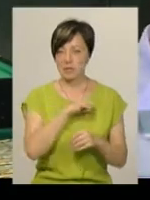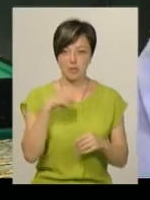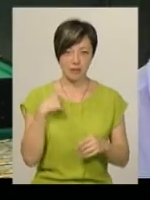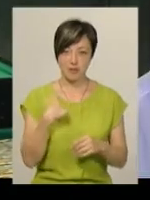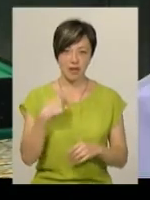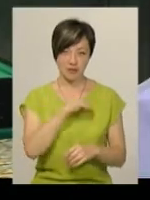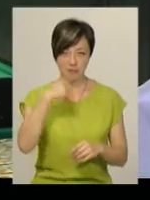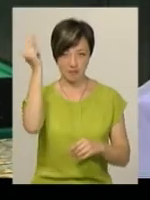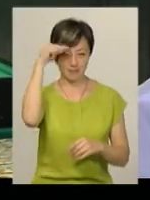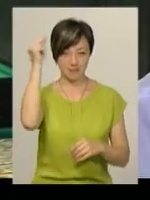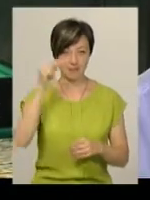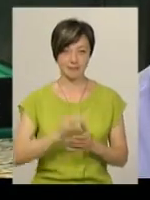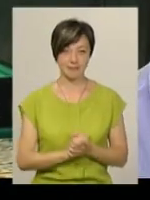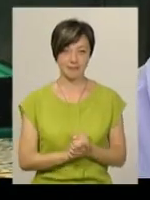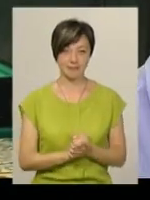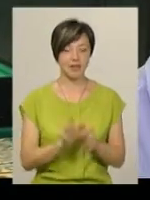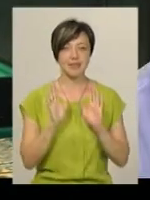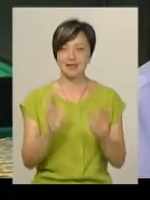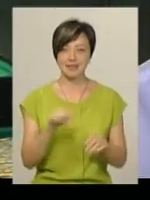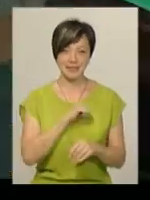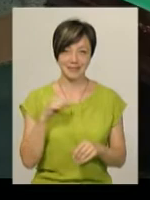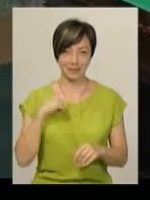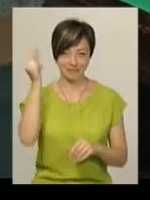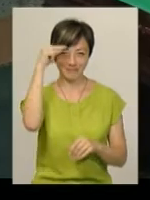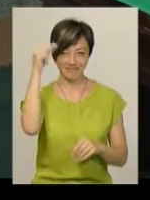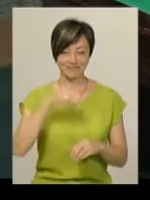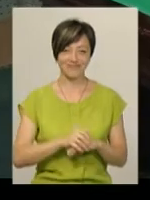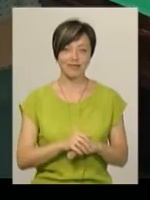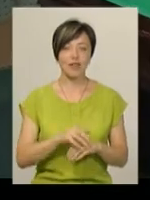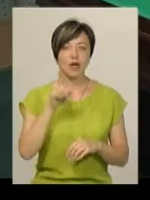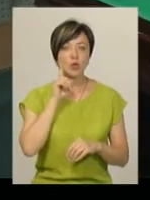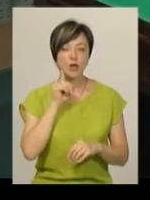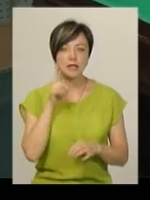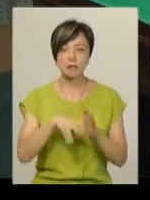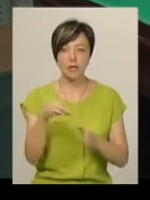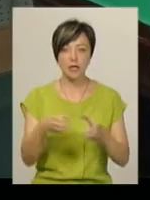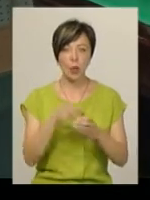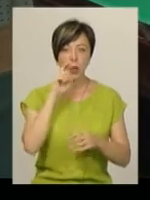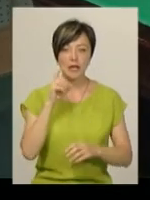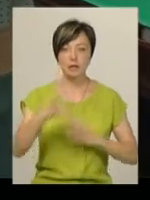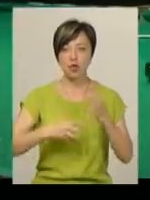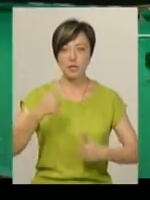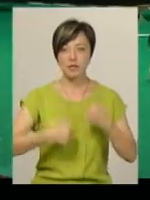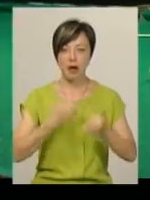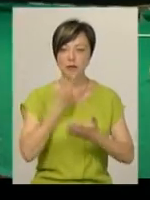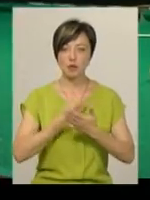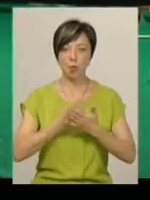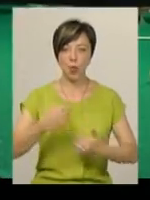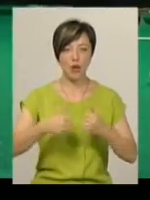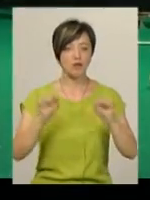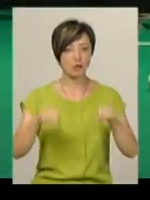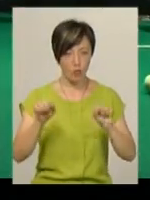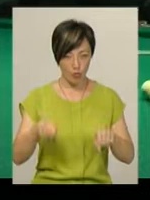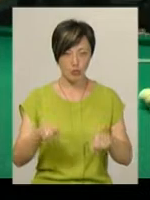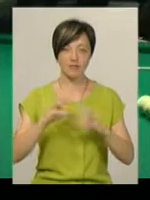самоучка. Виключно самоучка. Юнацька юніорська збірна України на міжнародних змаганнях демонструє конкурентну